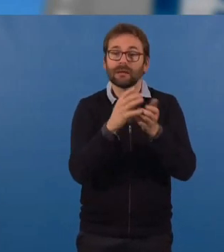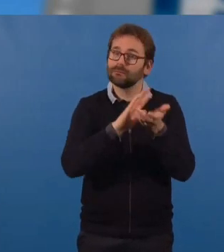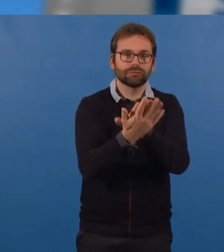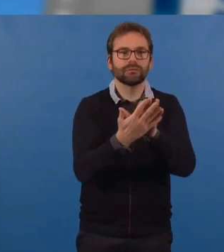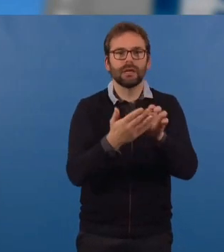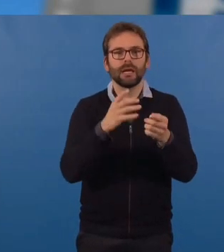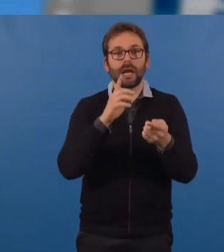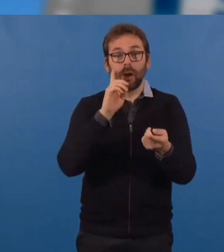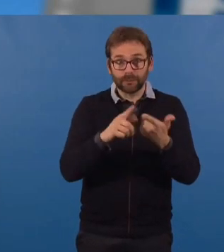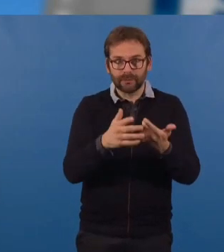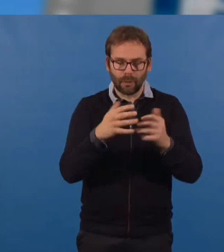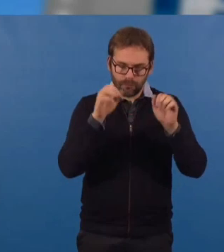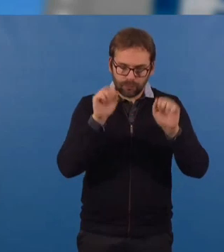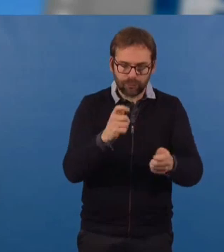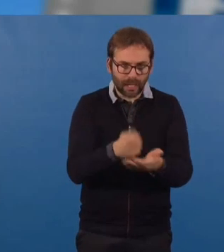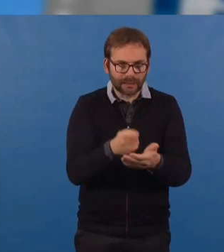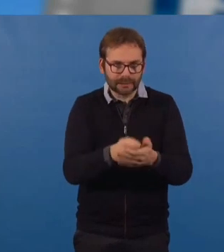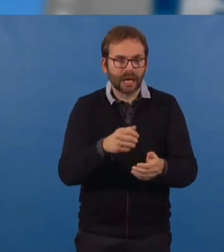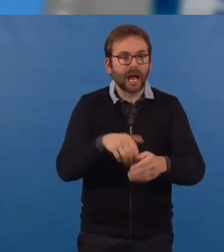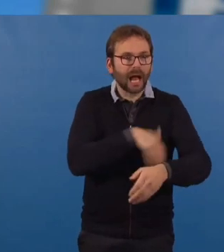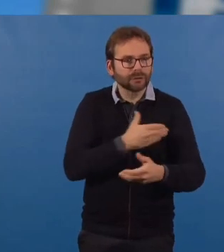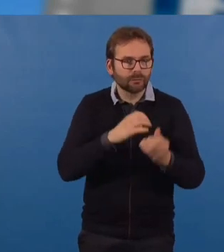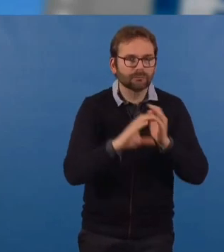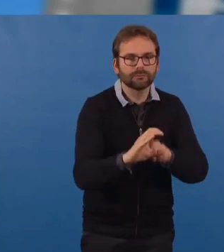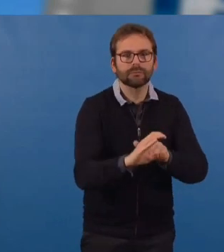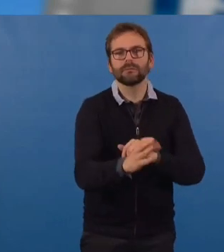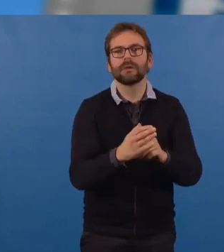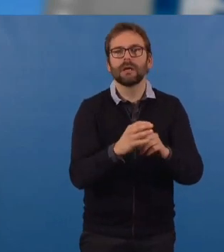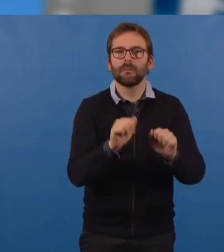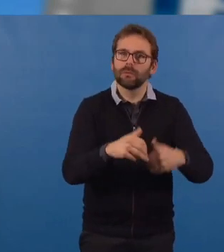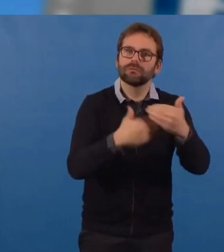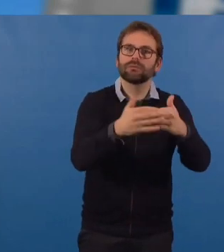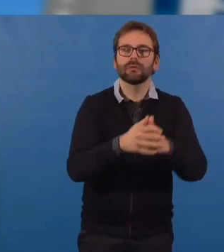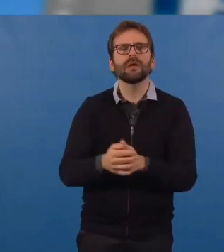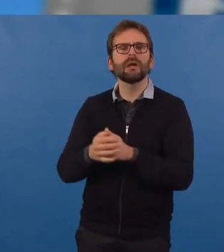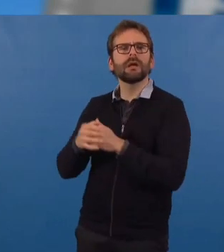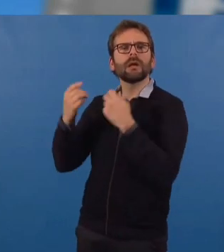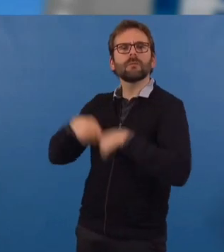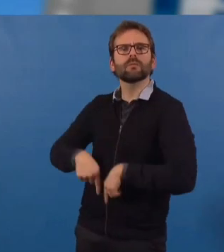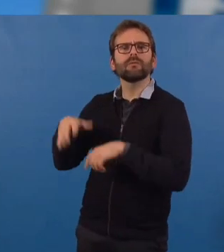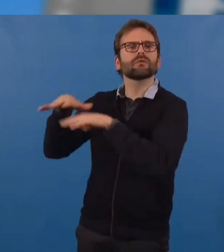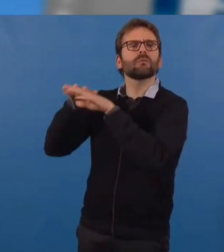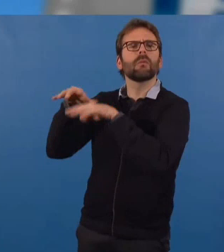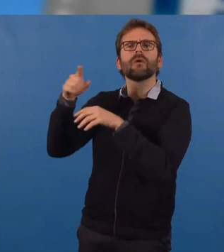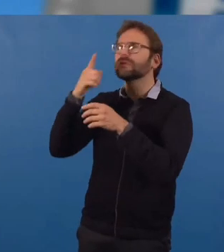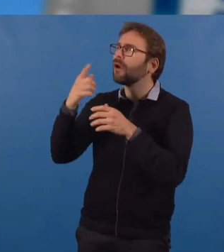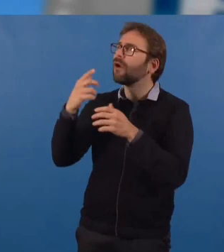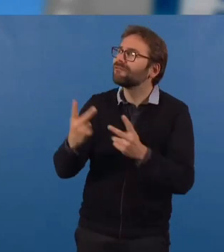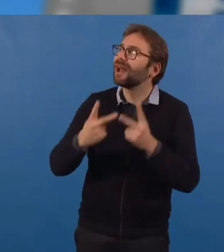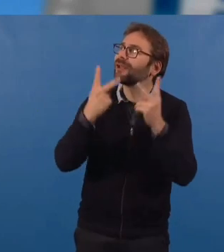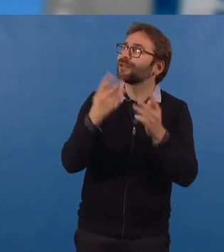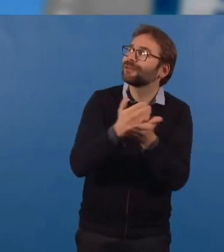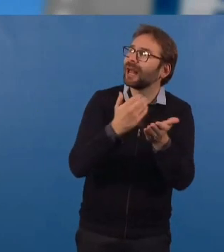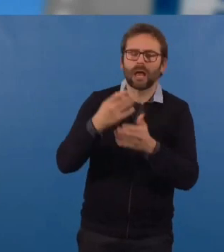redonner du pouvoir d'achat à nos agents. Là où le pouvoir en place refuse obstinément toute véritable revalorisation des salaires,